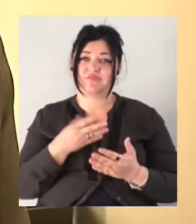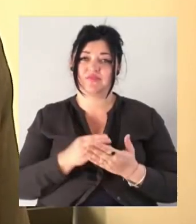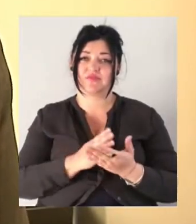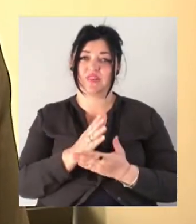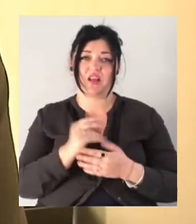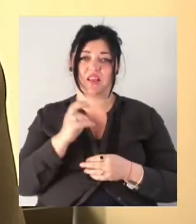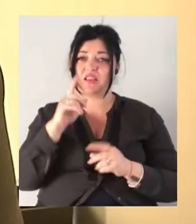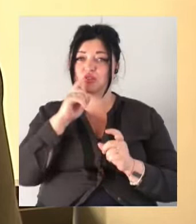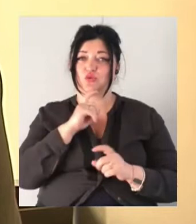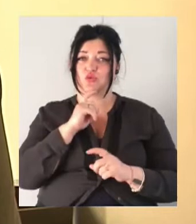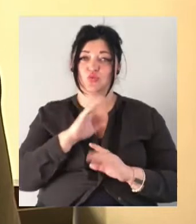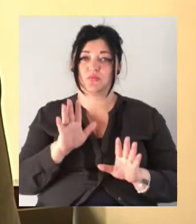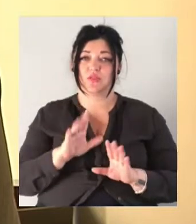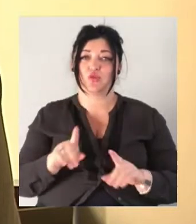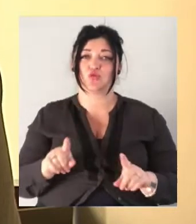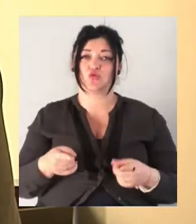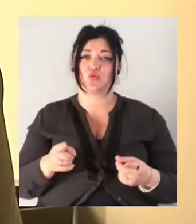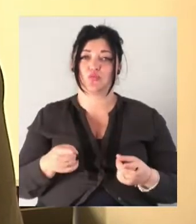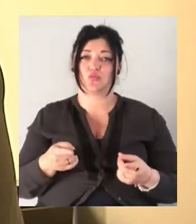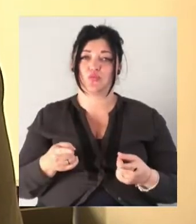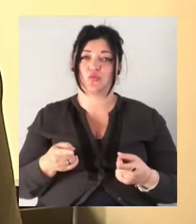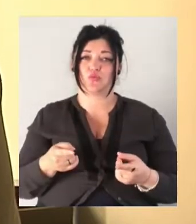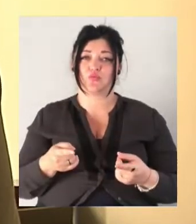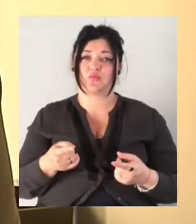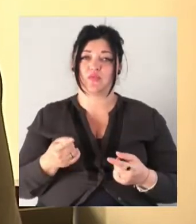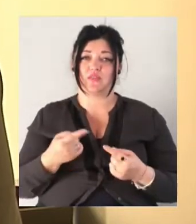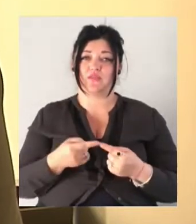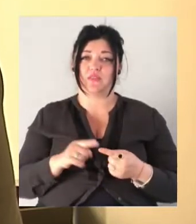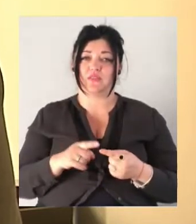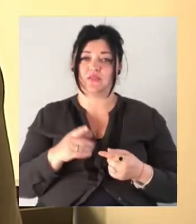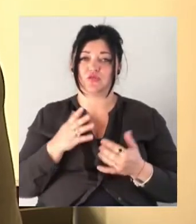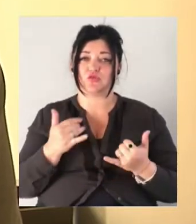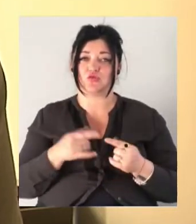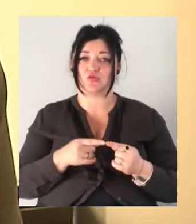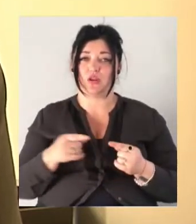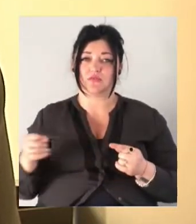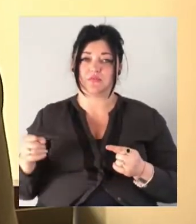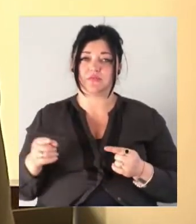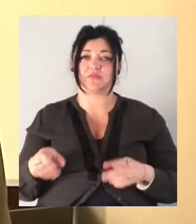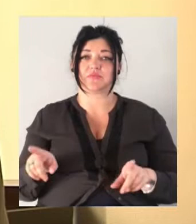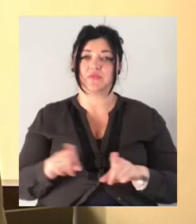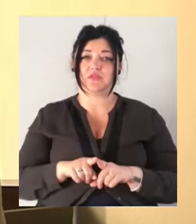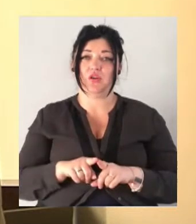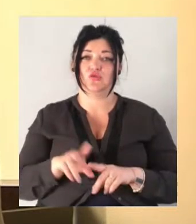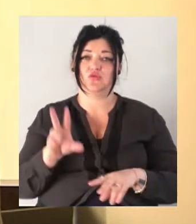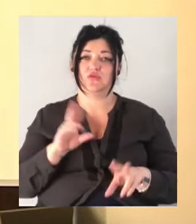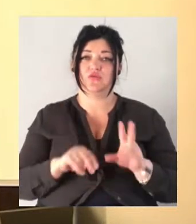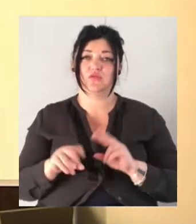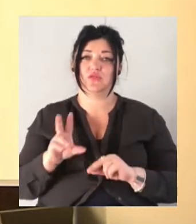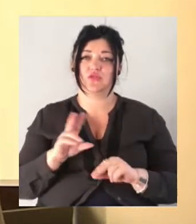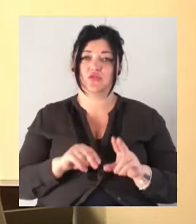чому, вже великий час. Також вважаю, що обвинувачені у зв'язку з